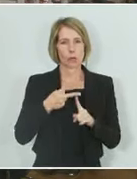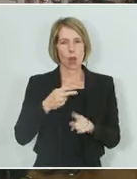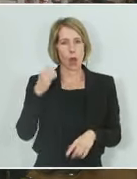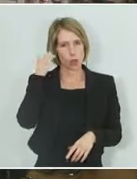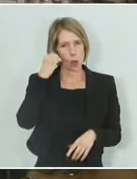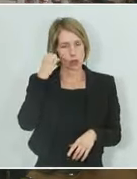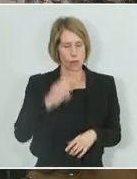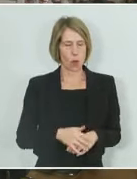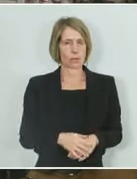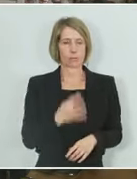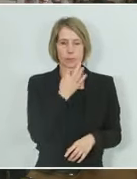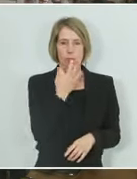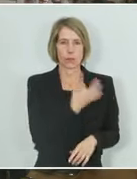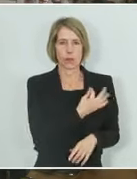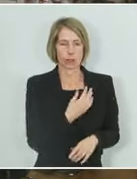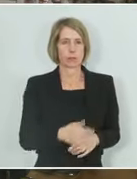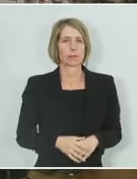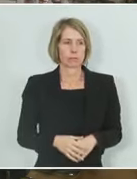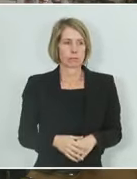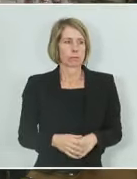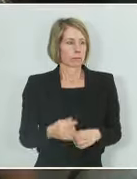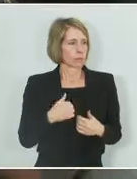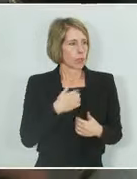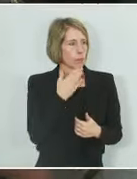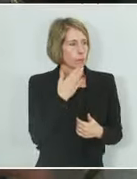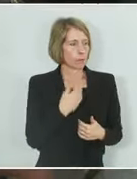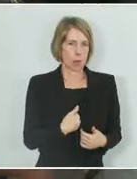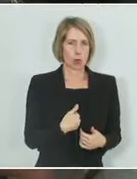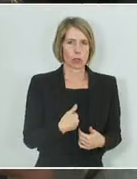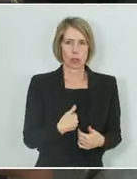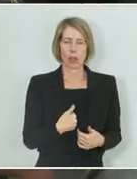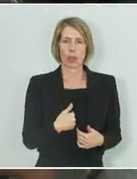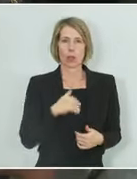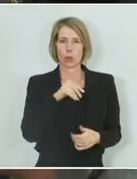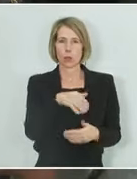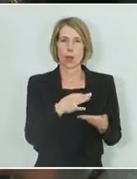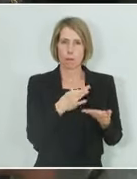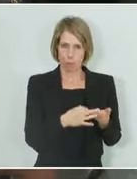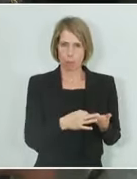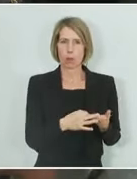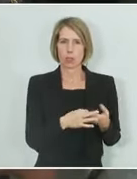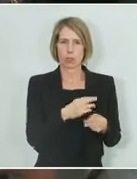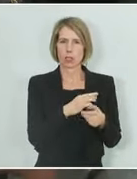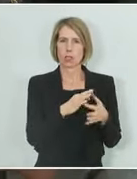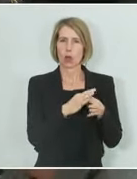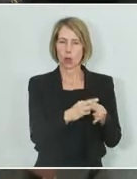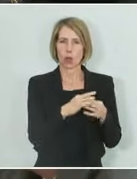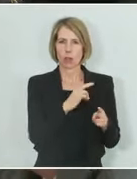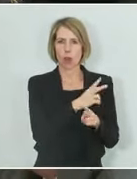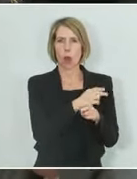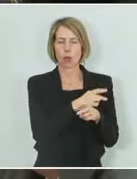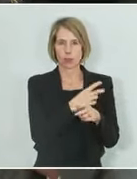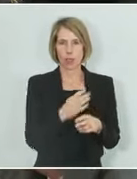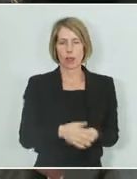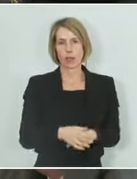Ich möchte etwas über die Position Österreichs hören, über den Dialog